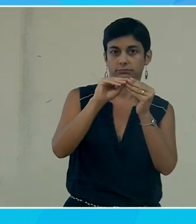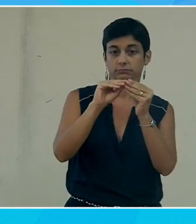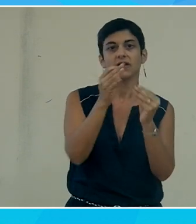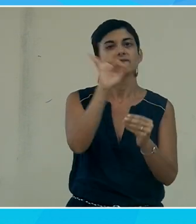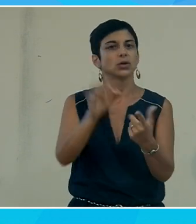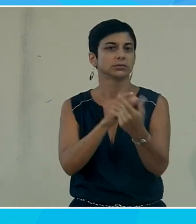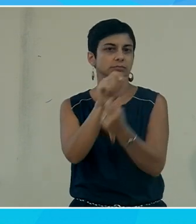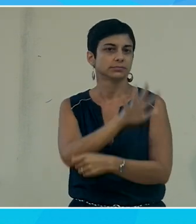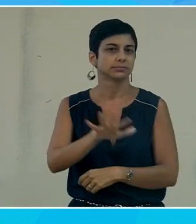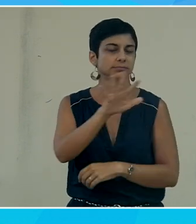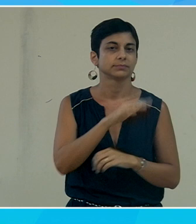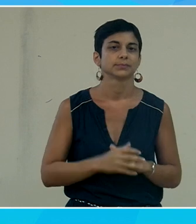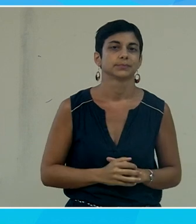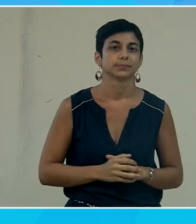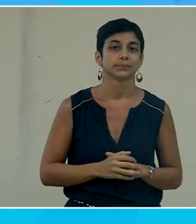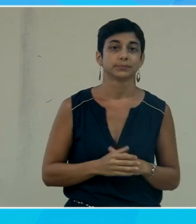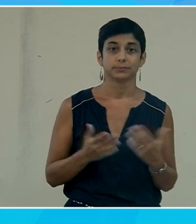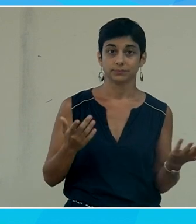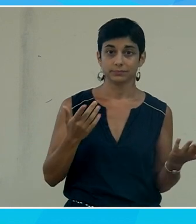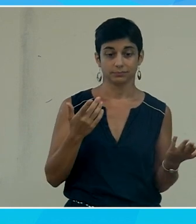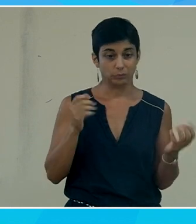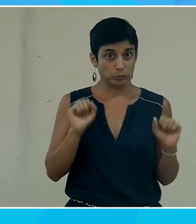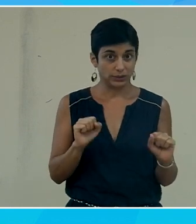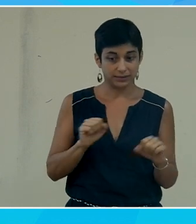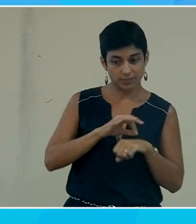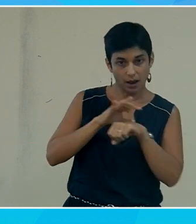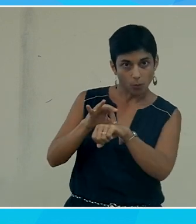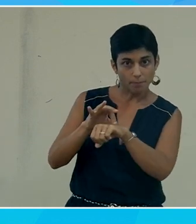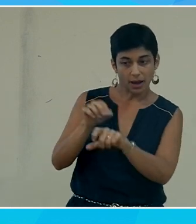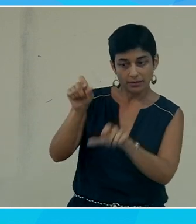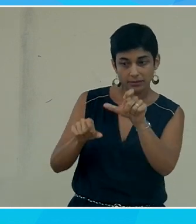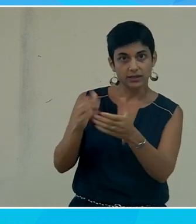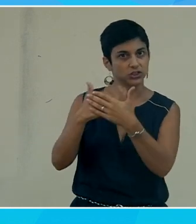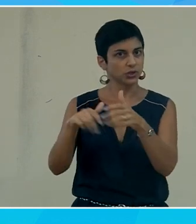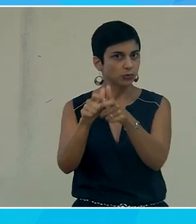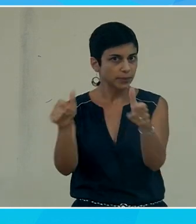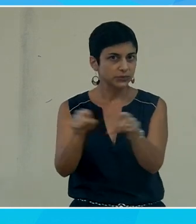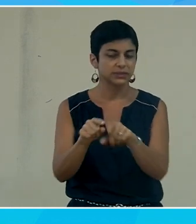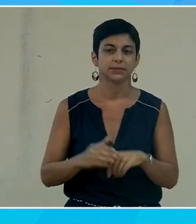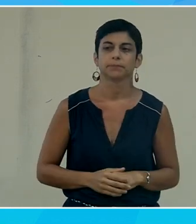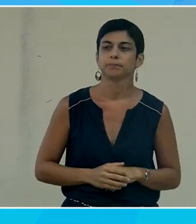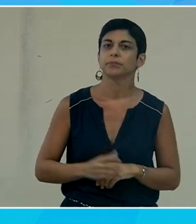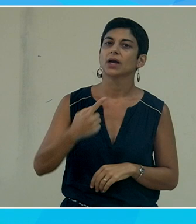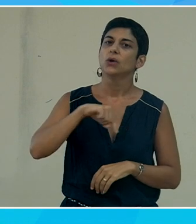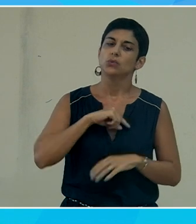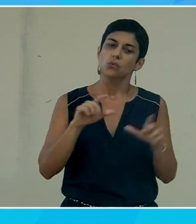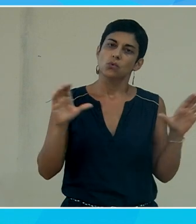le fait de pouvoir les accompagner les avoir dans l'entreprise alors au niveau de notre corporation on a recruté massivement